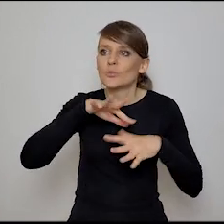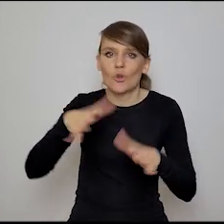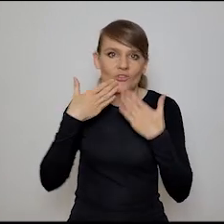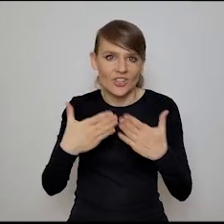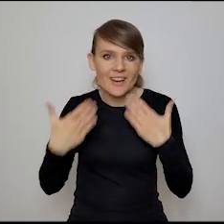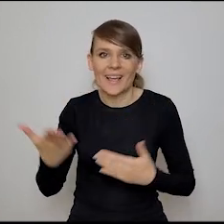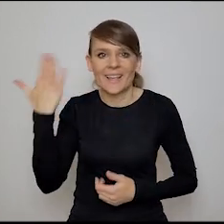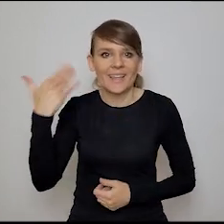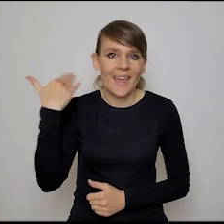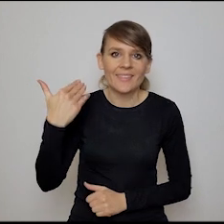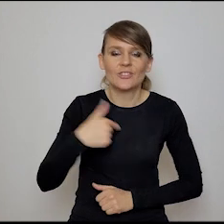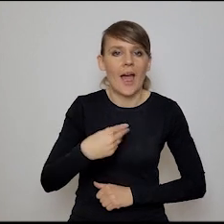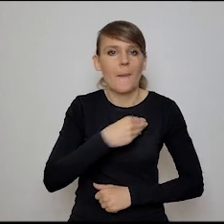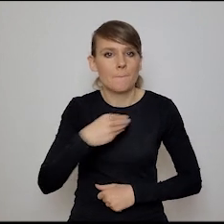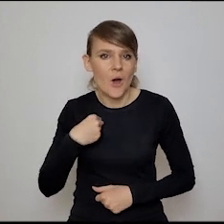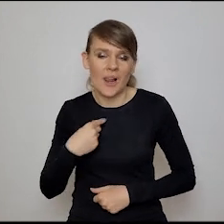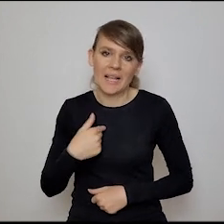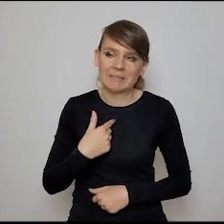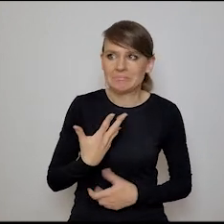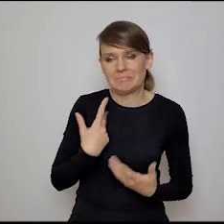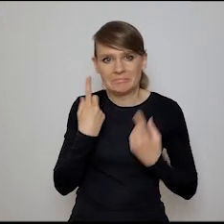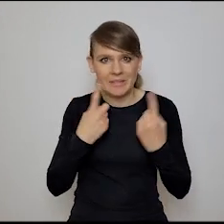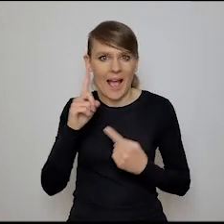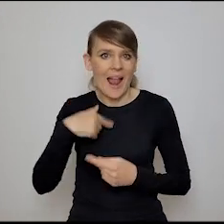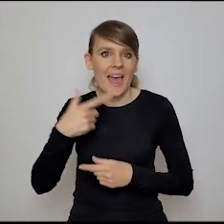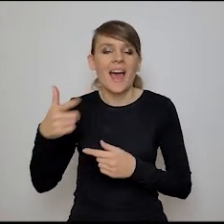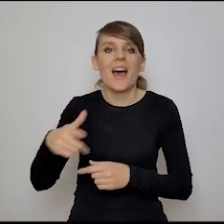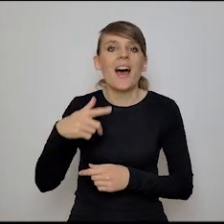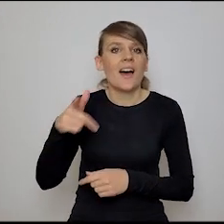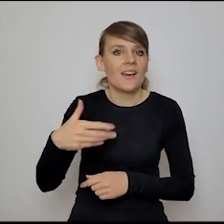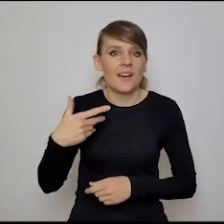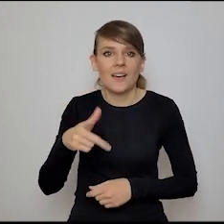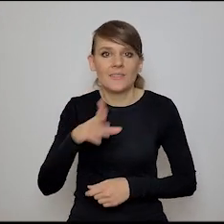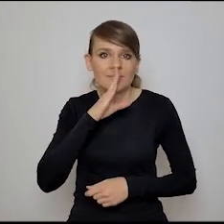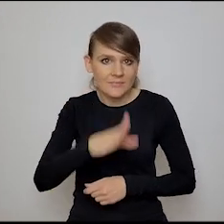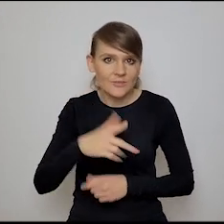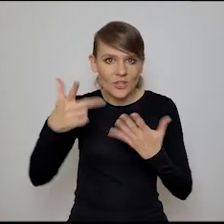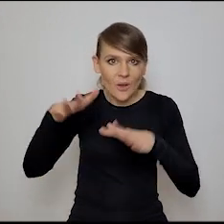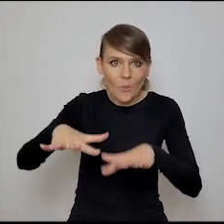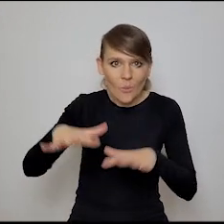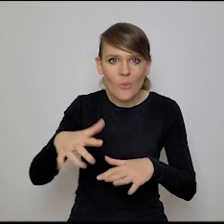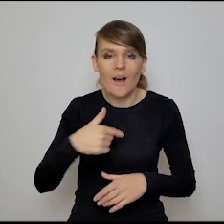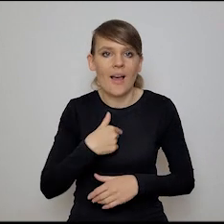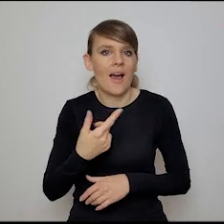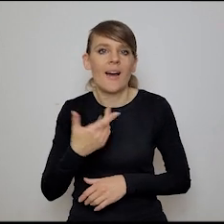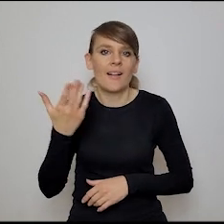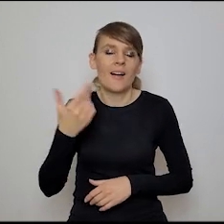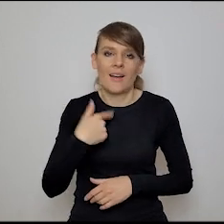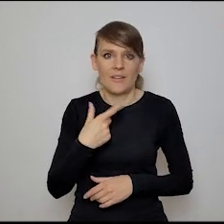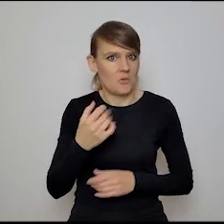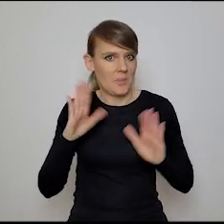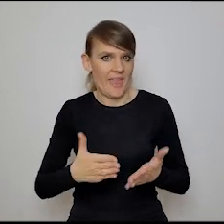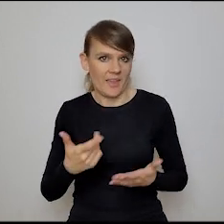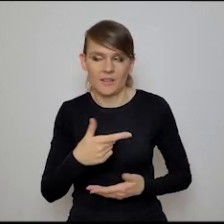kiedyś się z tego potwornie śmiałam jako Polka, ale spędziłam już łącznie siedem lat w Stanach. Mniej się z tego ostatnio śmieję. Bardziej mam coś takiego, że po prostu